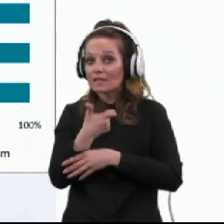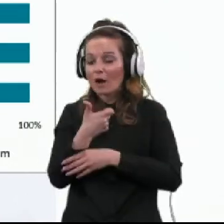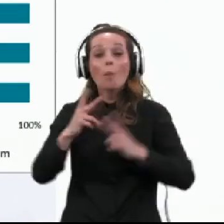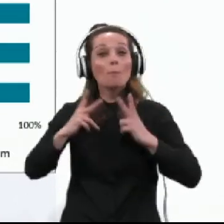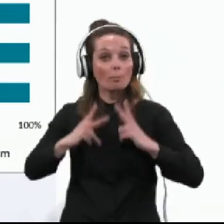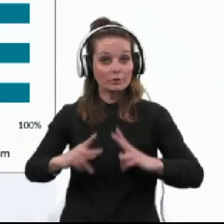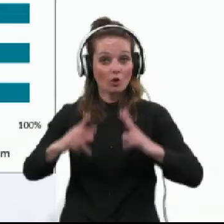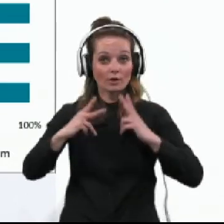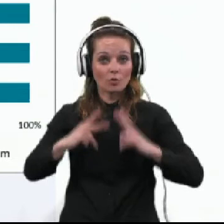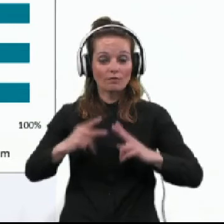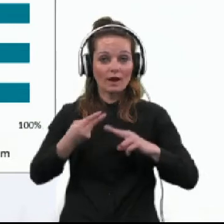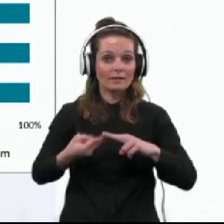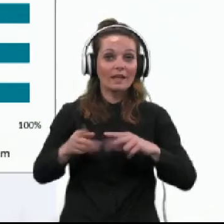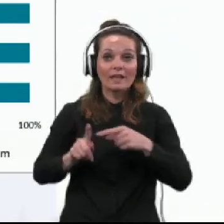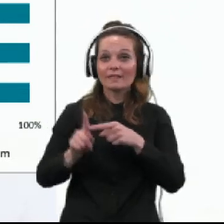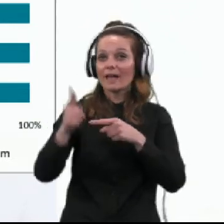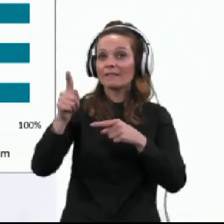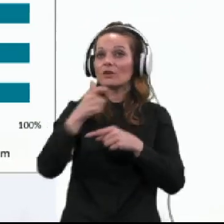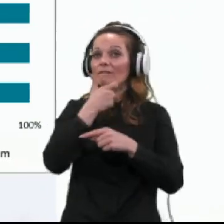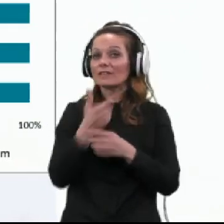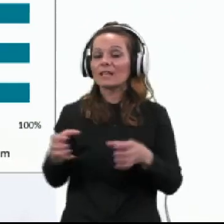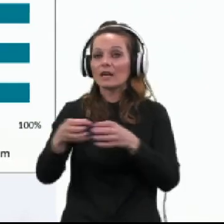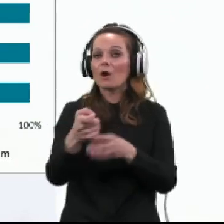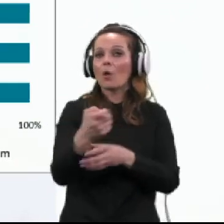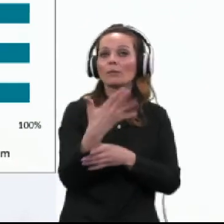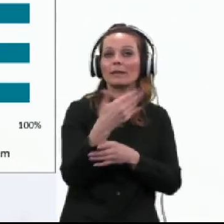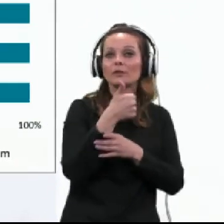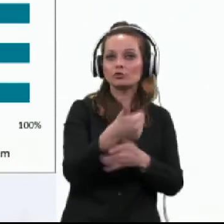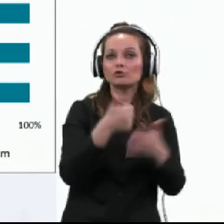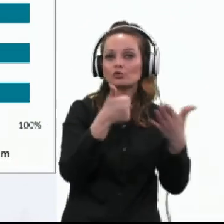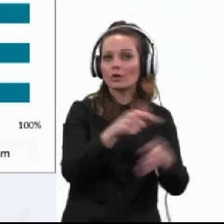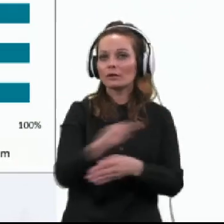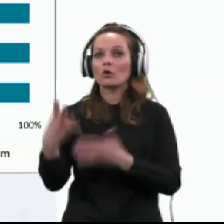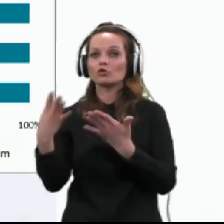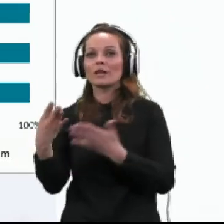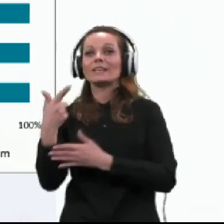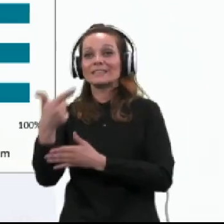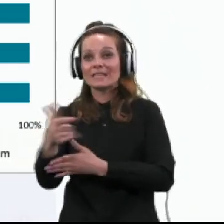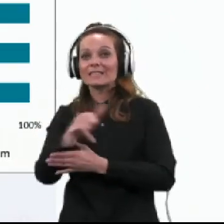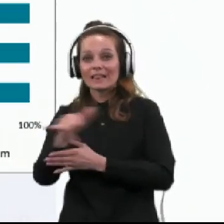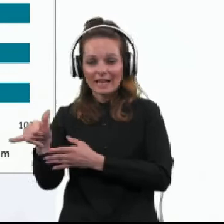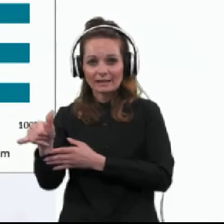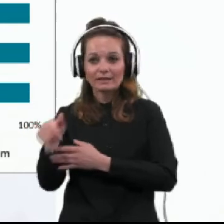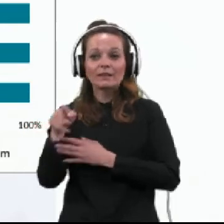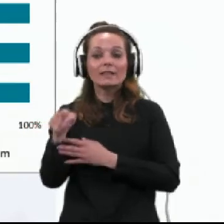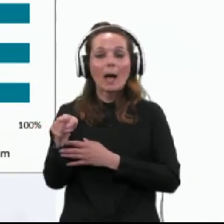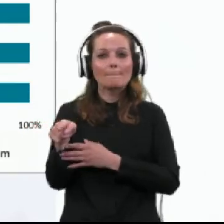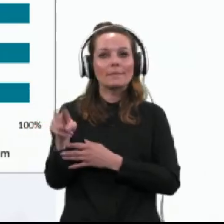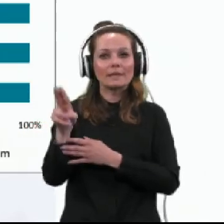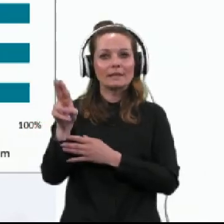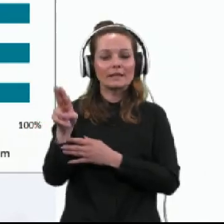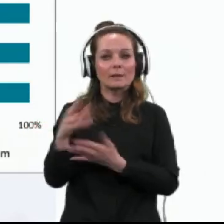pričakovanjih najviše v starostni skupini od 65 do 74 let, kjer so tako